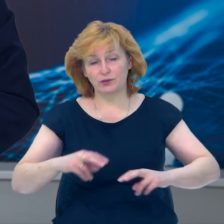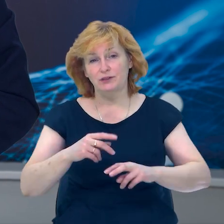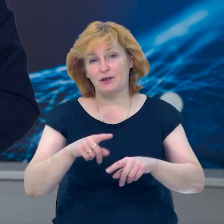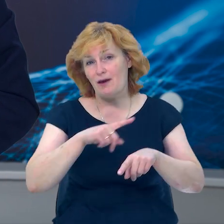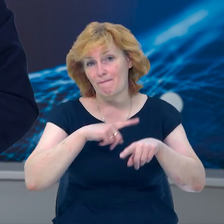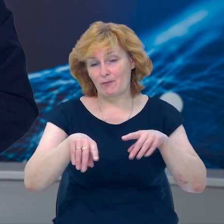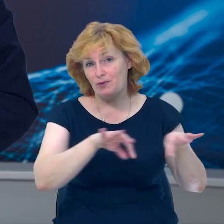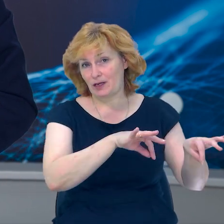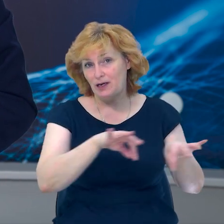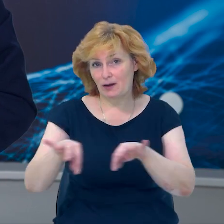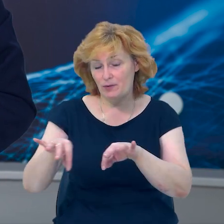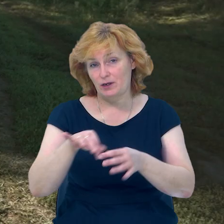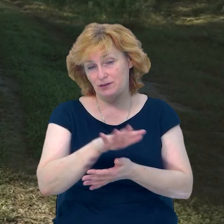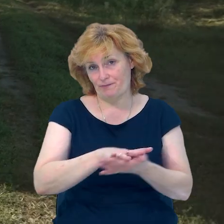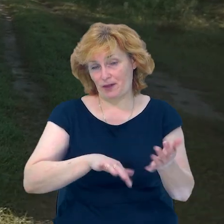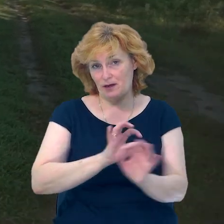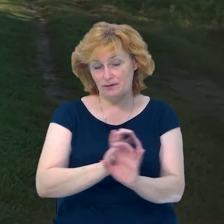бригади – дивіться у сюжеті.